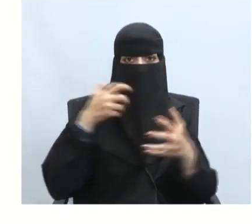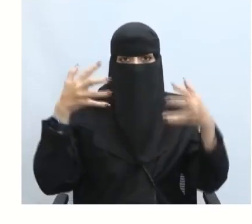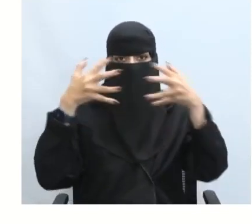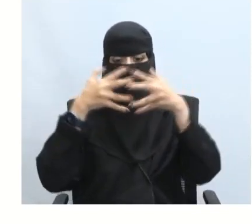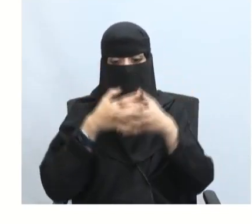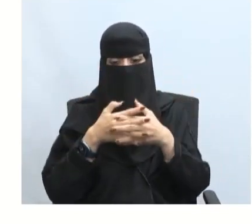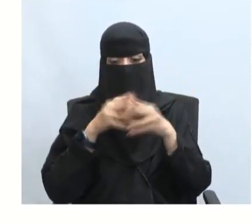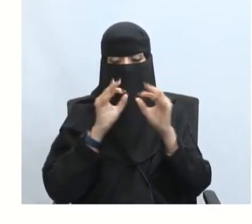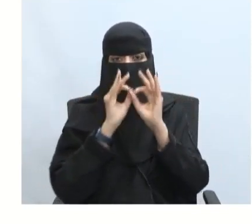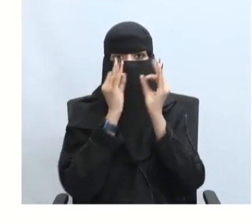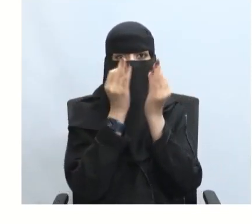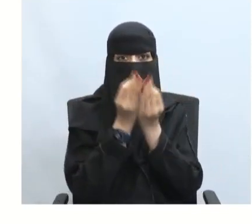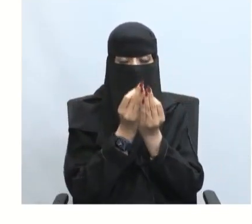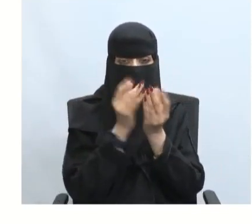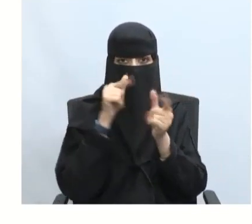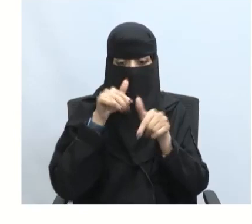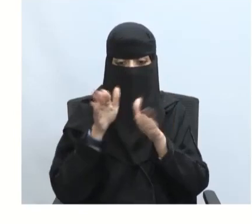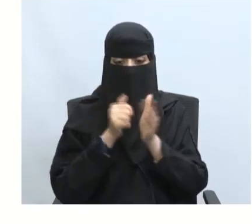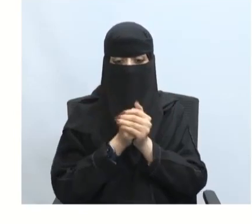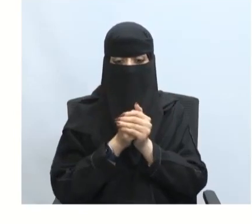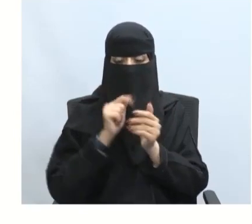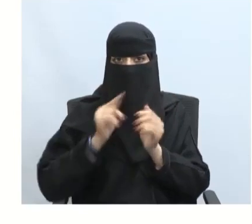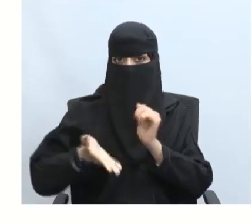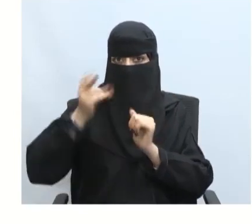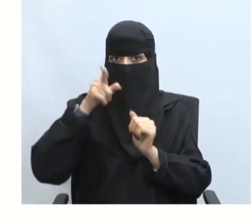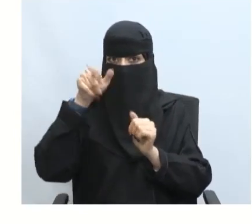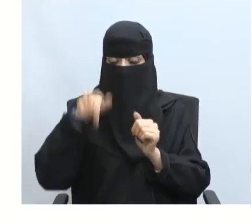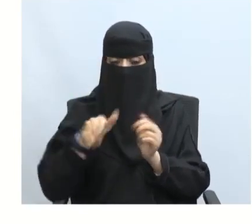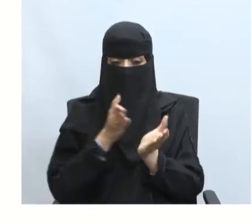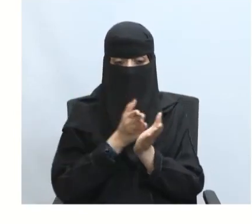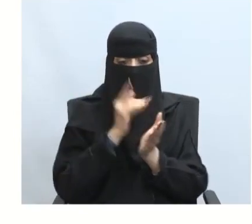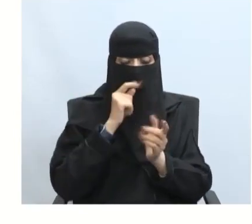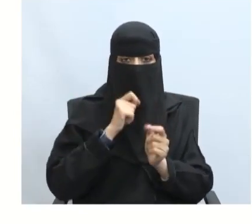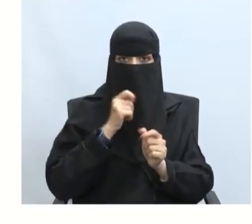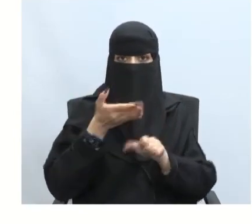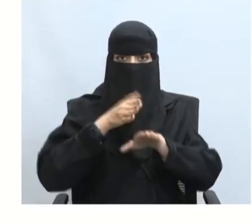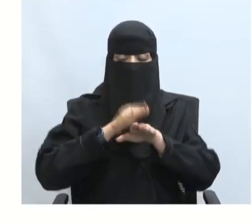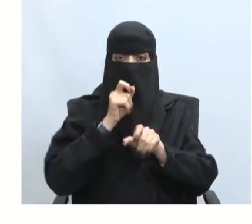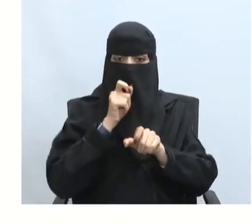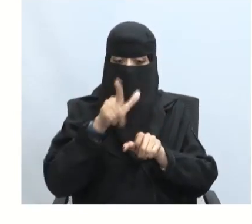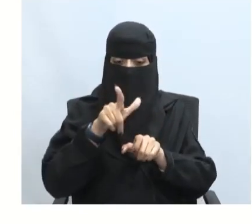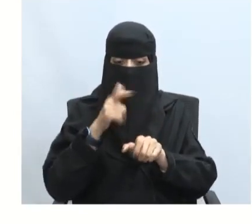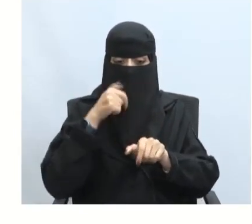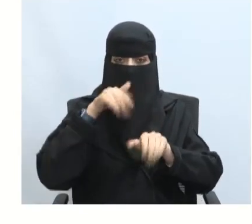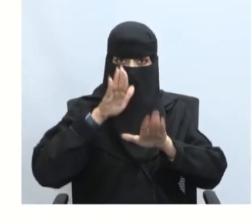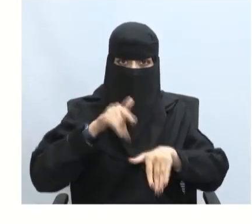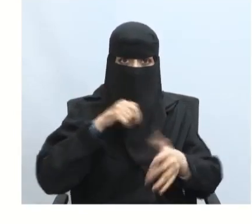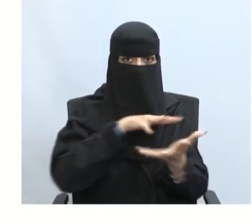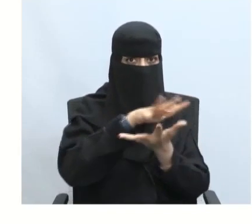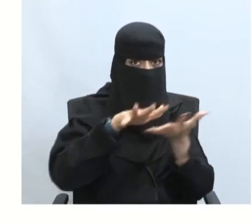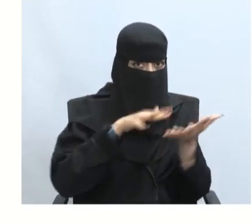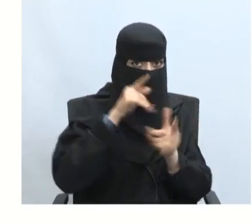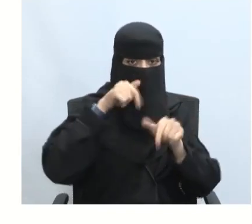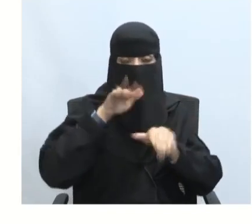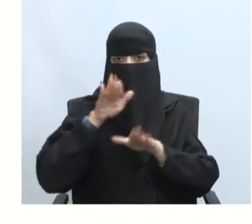المشاركة المجتمعية وتقوم هذه الطريقة على الإفصاح عن وجود الأزمة